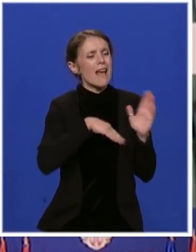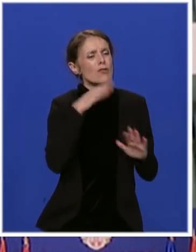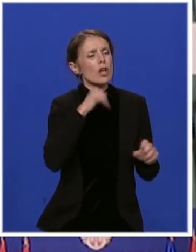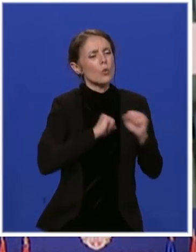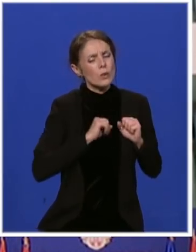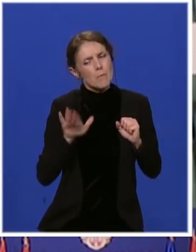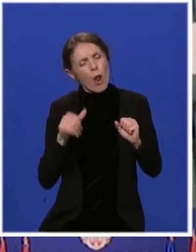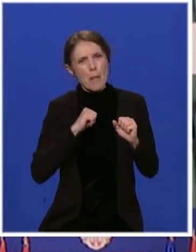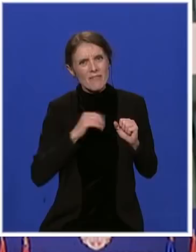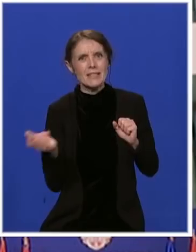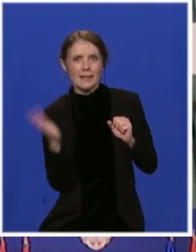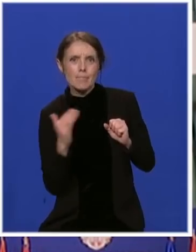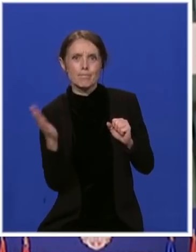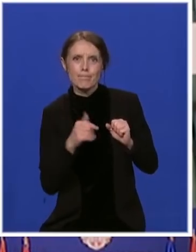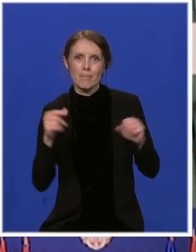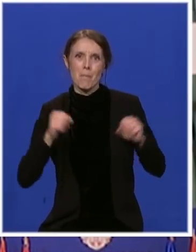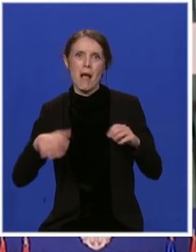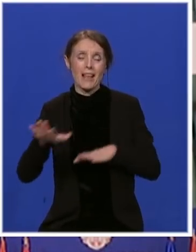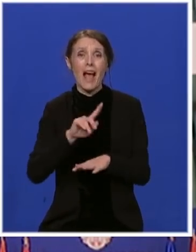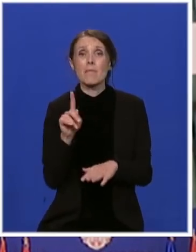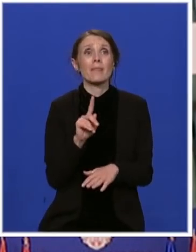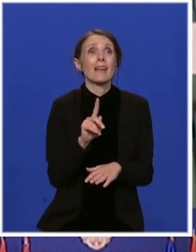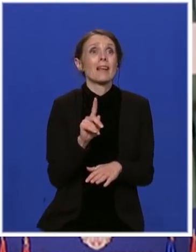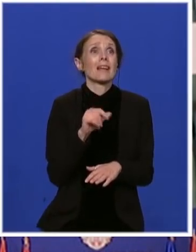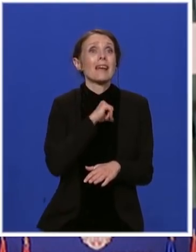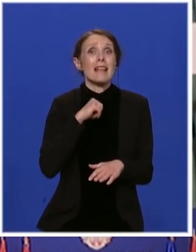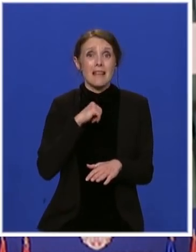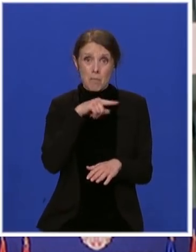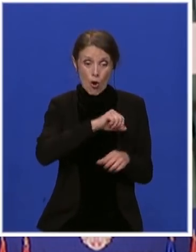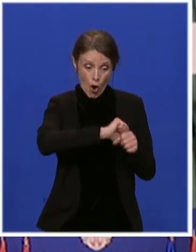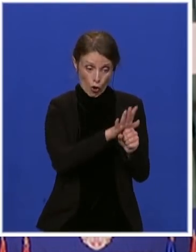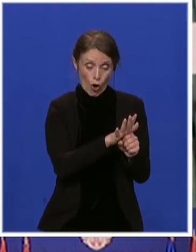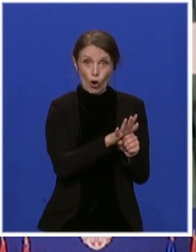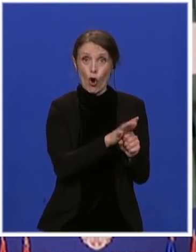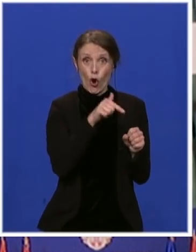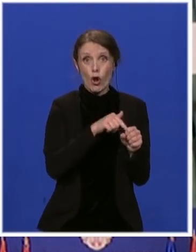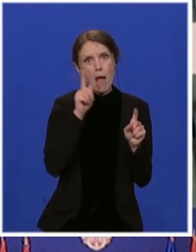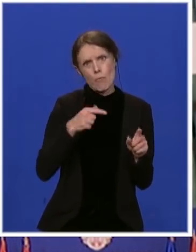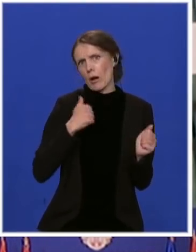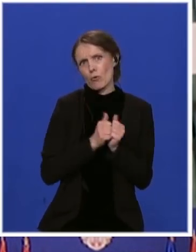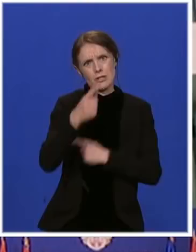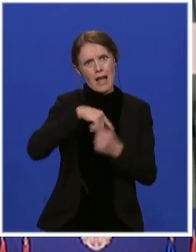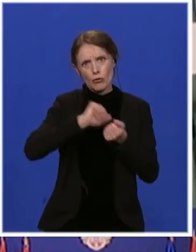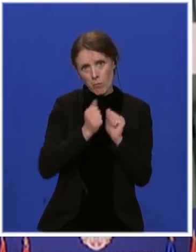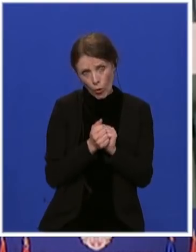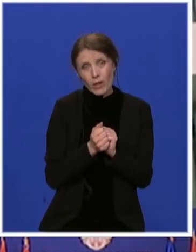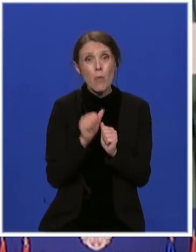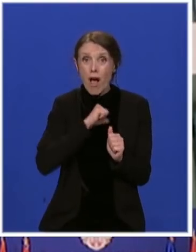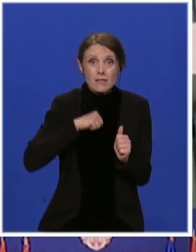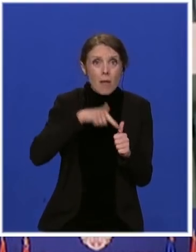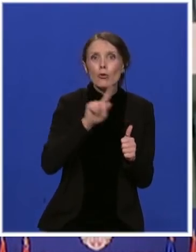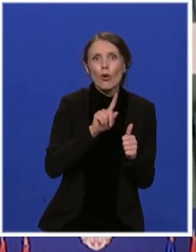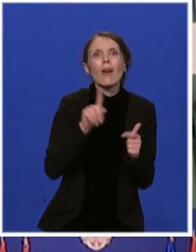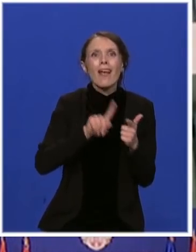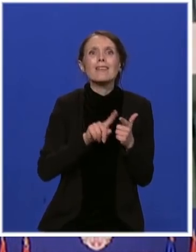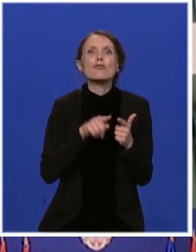jer nije samo ova pandemija nešto protiv čega moramo zajedno da se borimo, već moramo zajedno da radimo na oporavku ekonomije